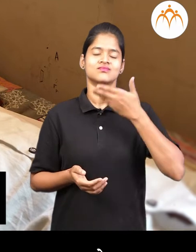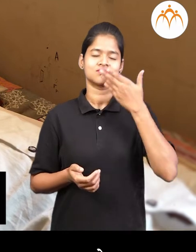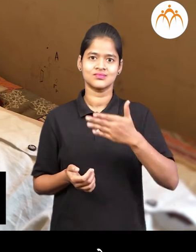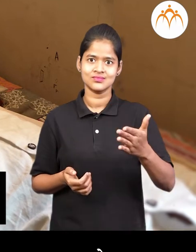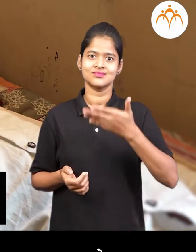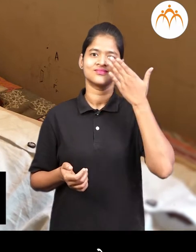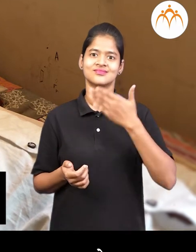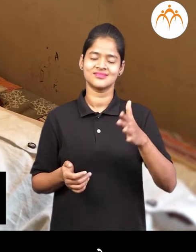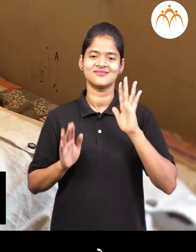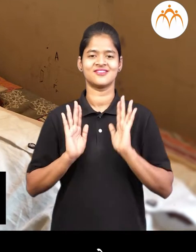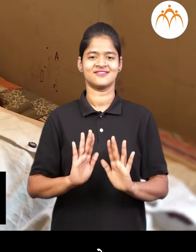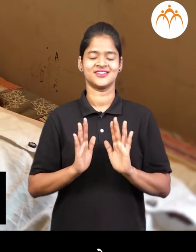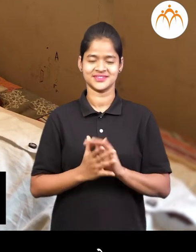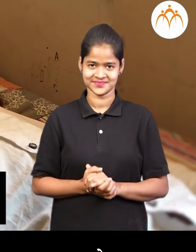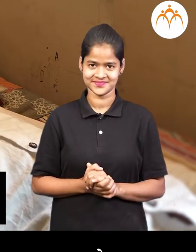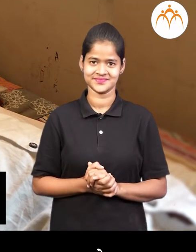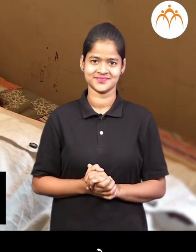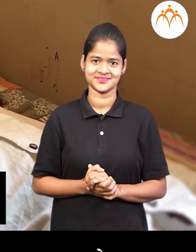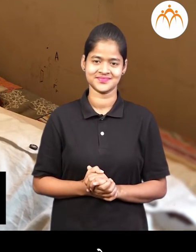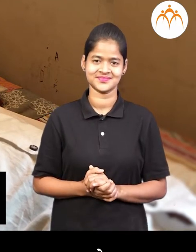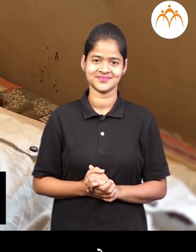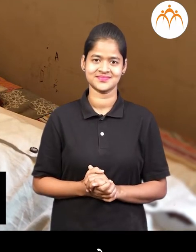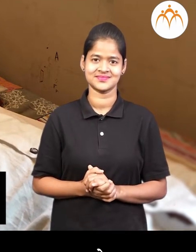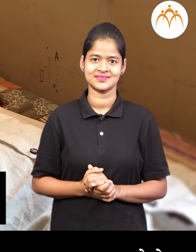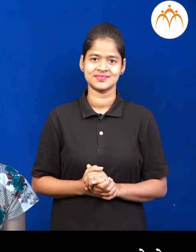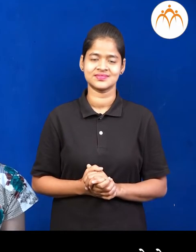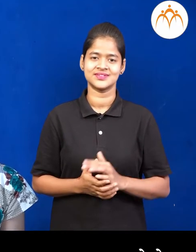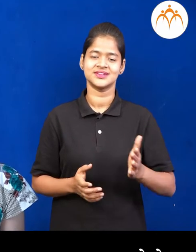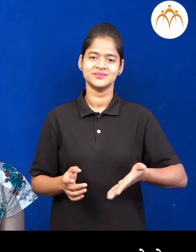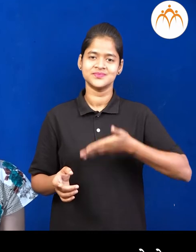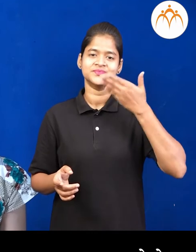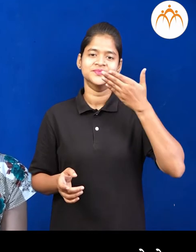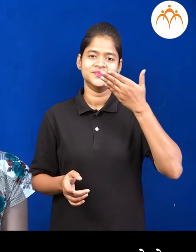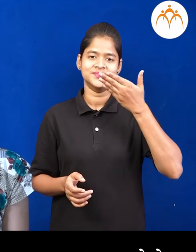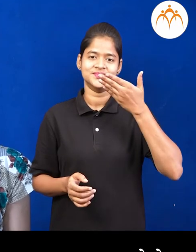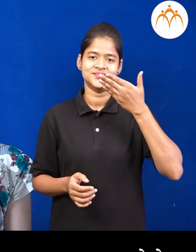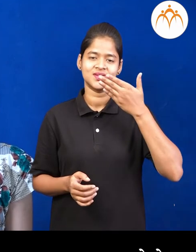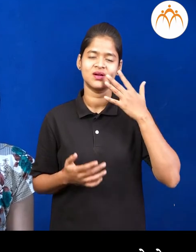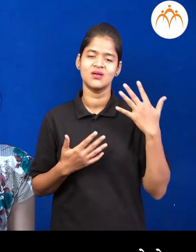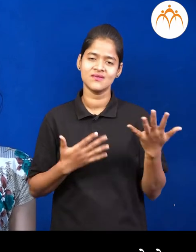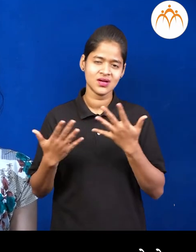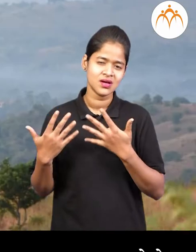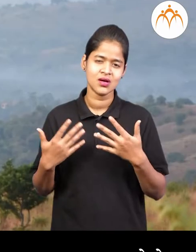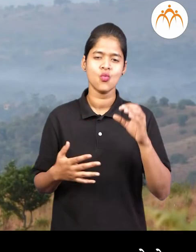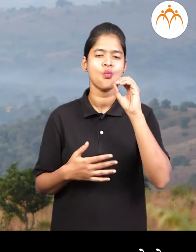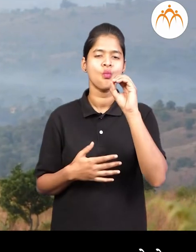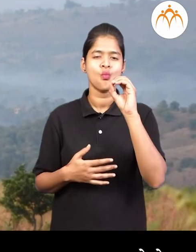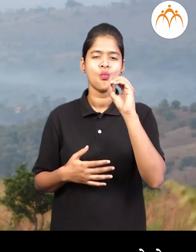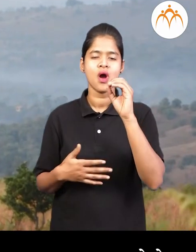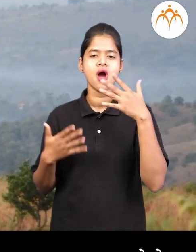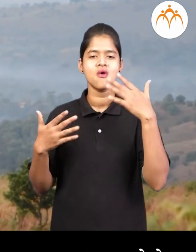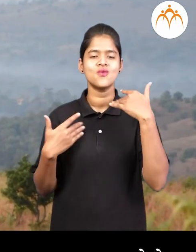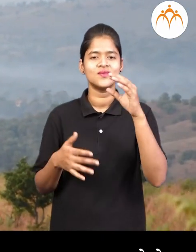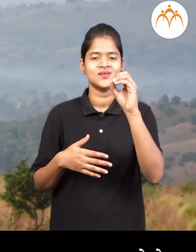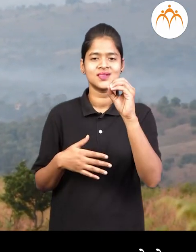किमा श्वसन असे मनता श्वास घेताना आपन हवेतिल ओक्सिजन